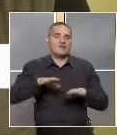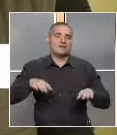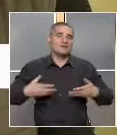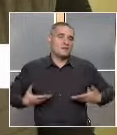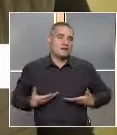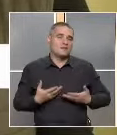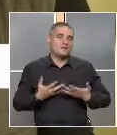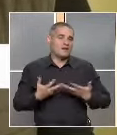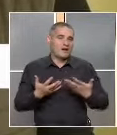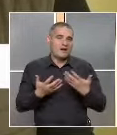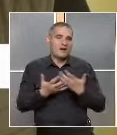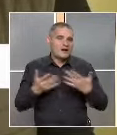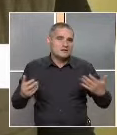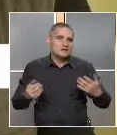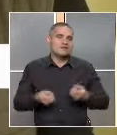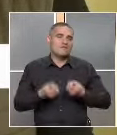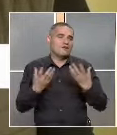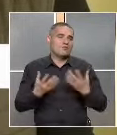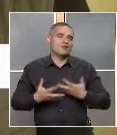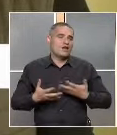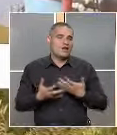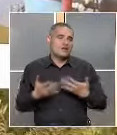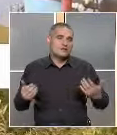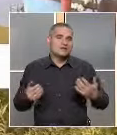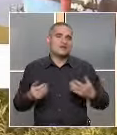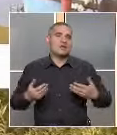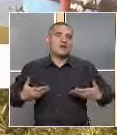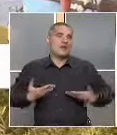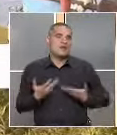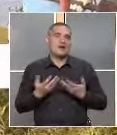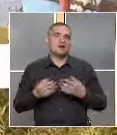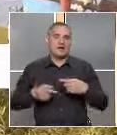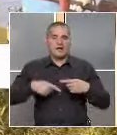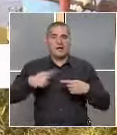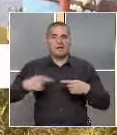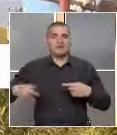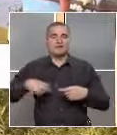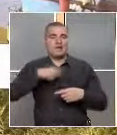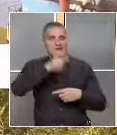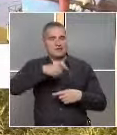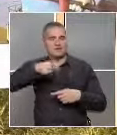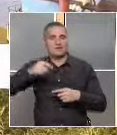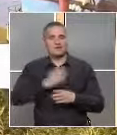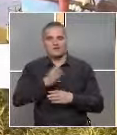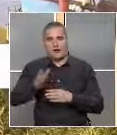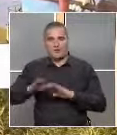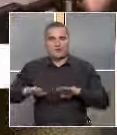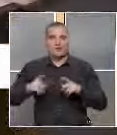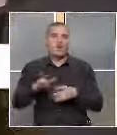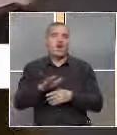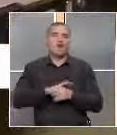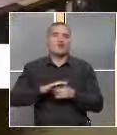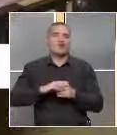различни възможности, различни интереси. Развитито на индивидуалността на всяко дете е основна задача на